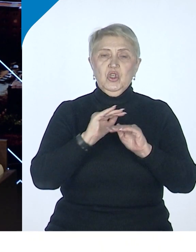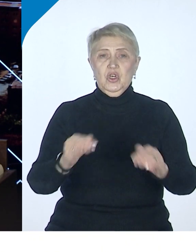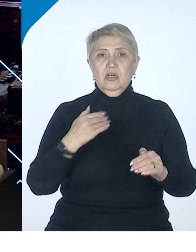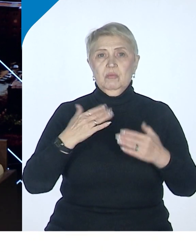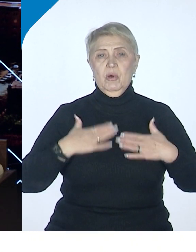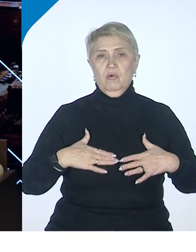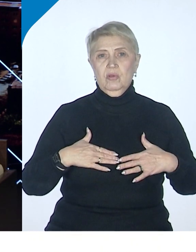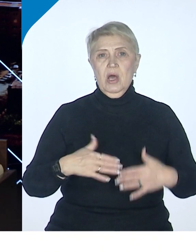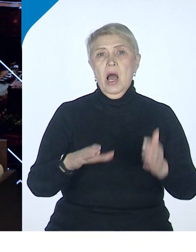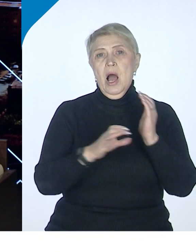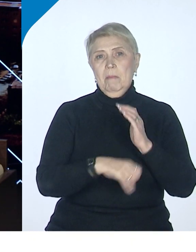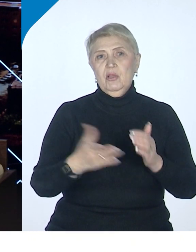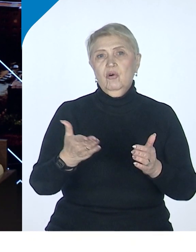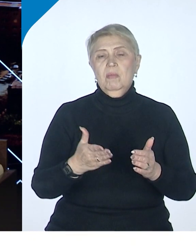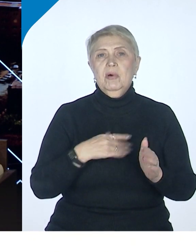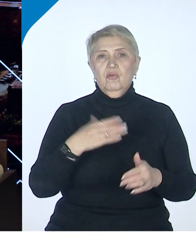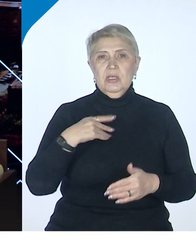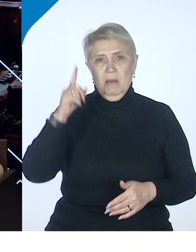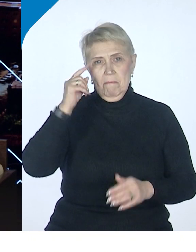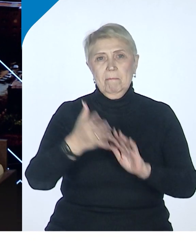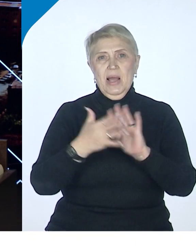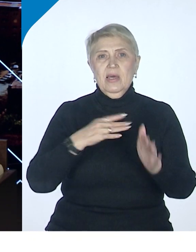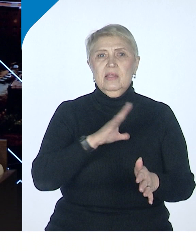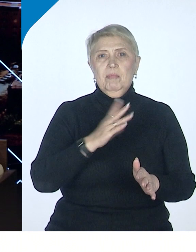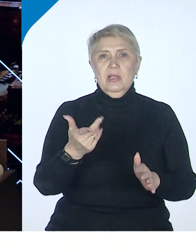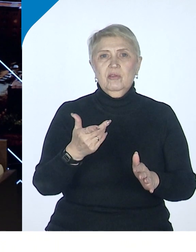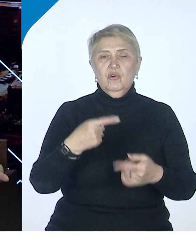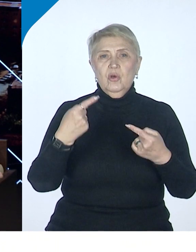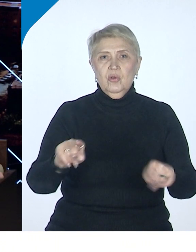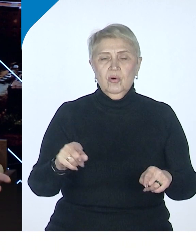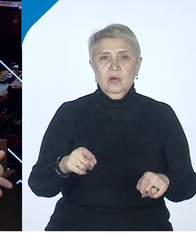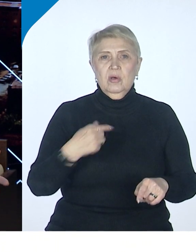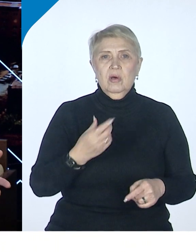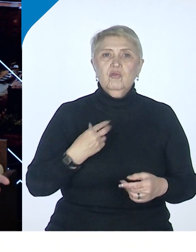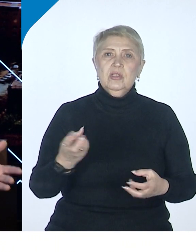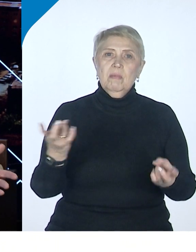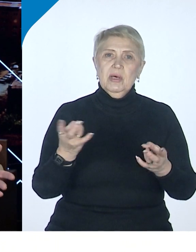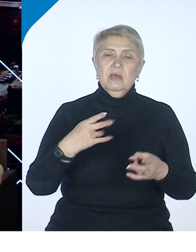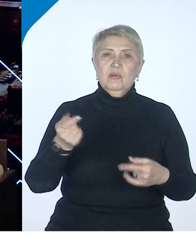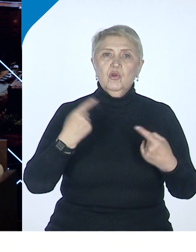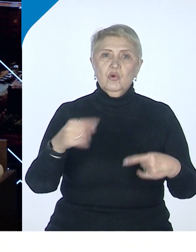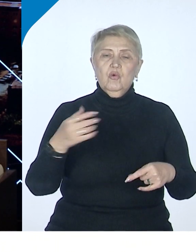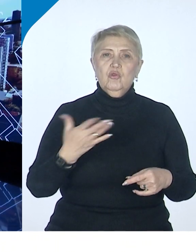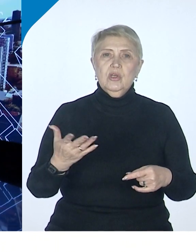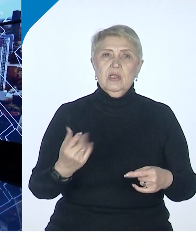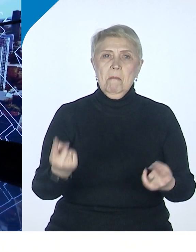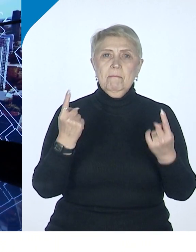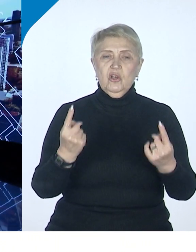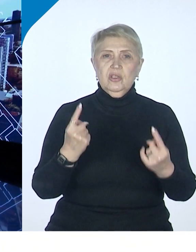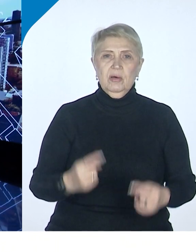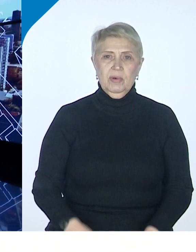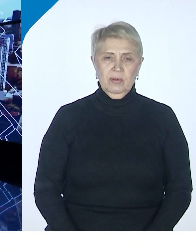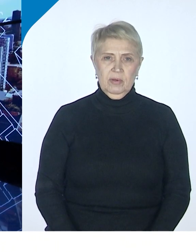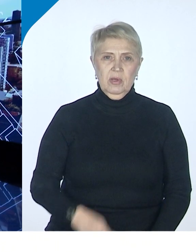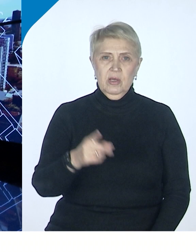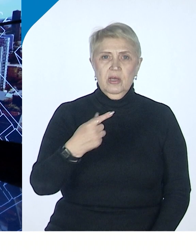потом, понятно, была индустриализация, понадобился совсем другой масштаб ресурсов. Их уже не